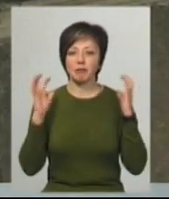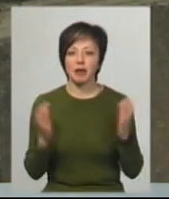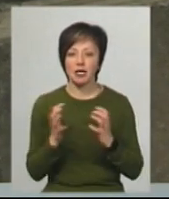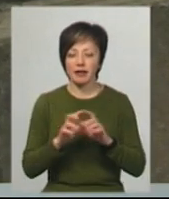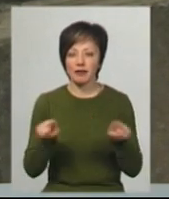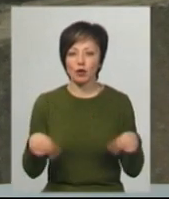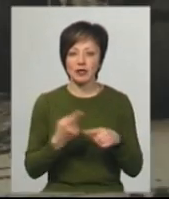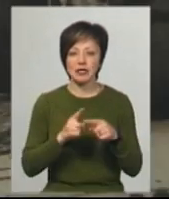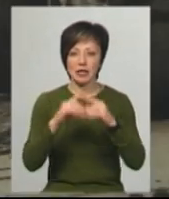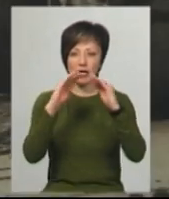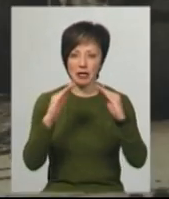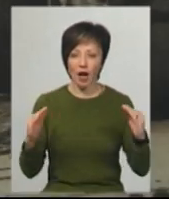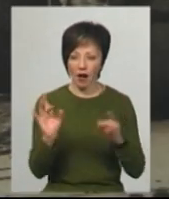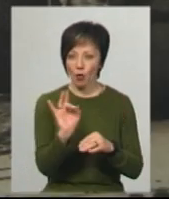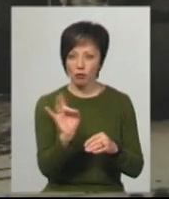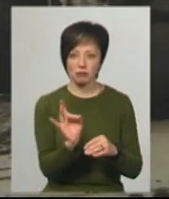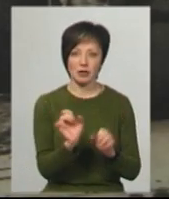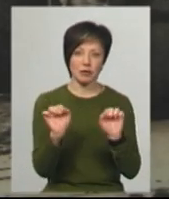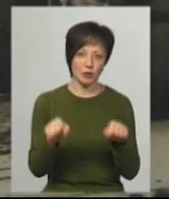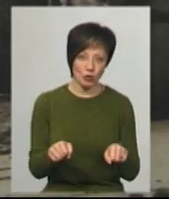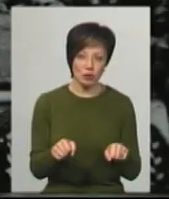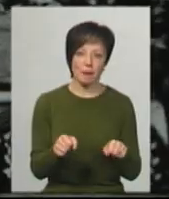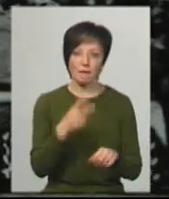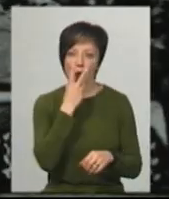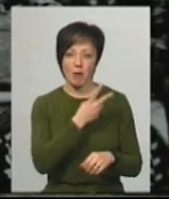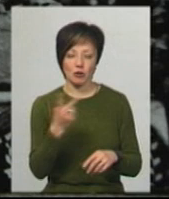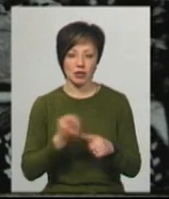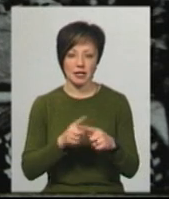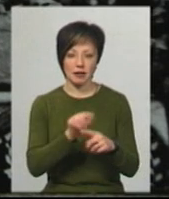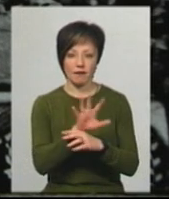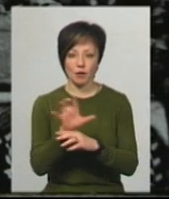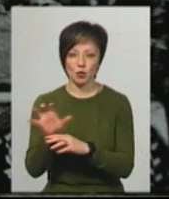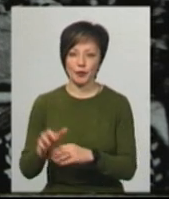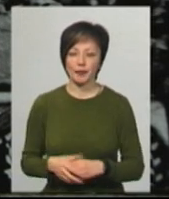відновити цей дах в тих пропорціях, які ми могли б побачити на цих світлинах.